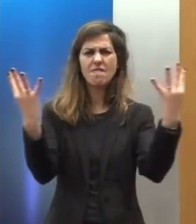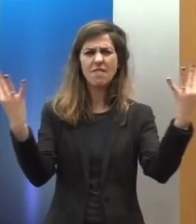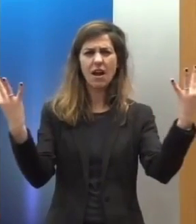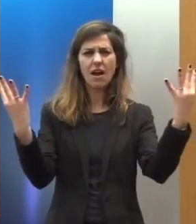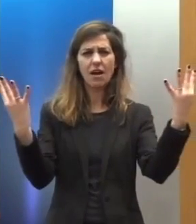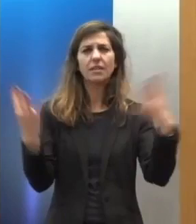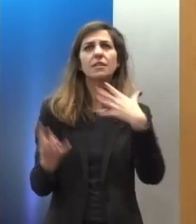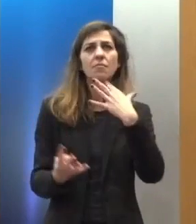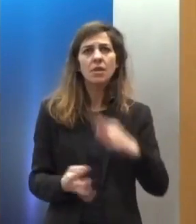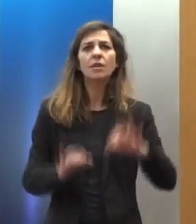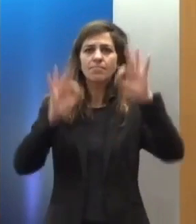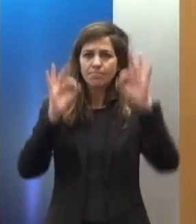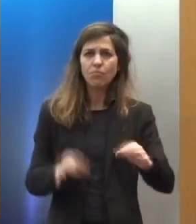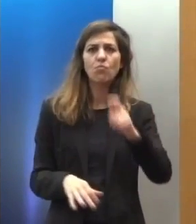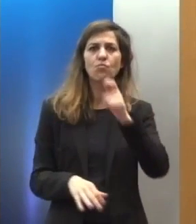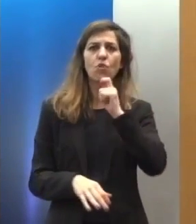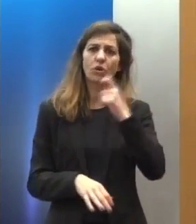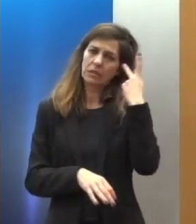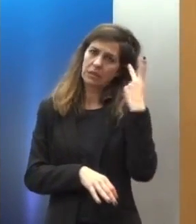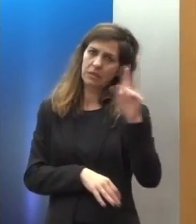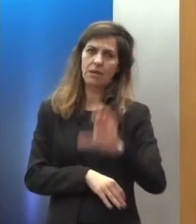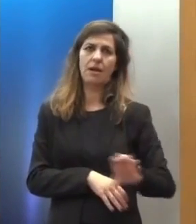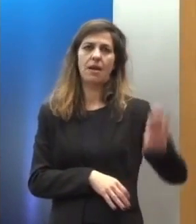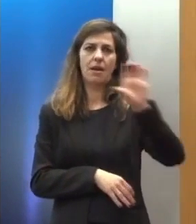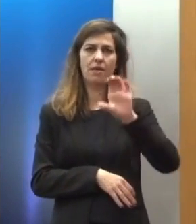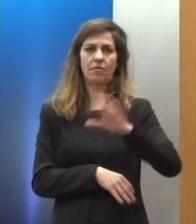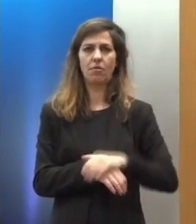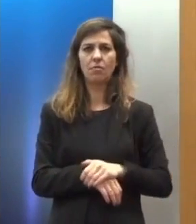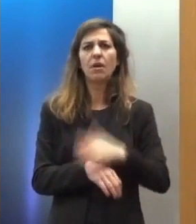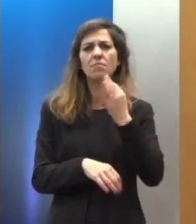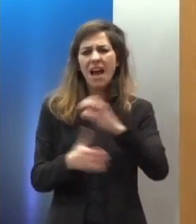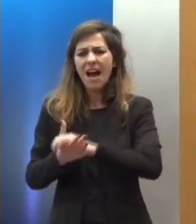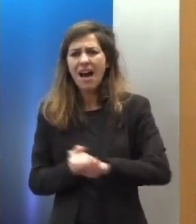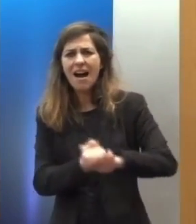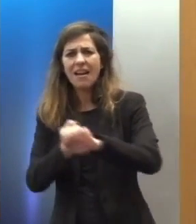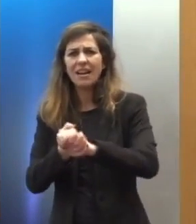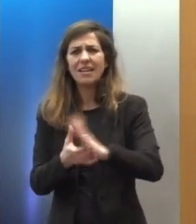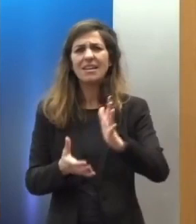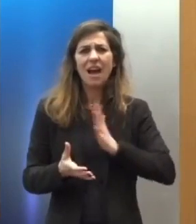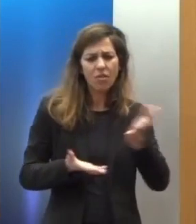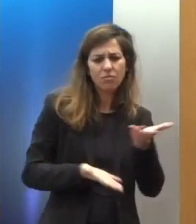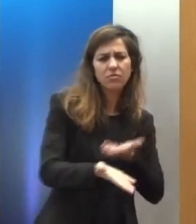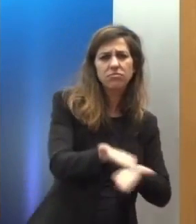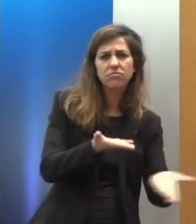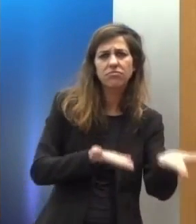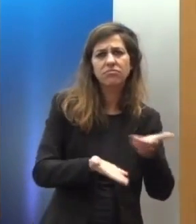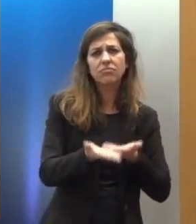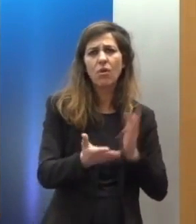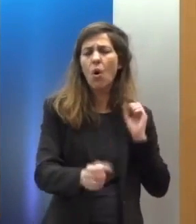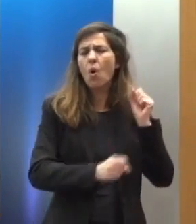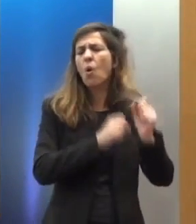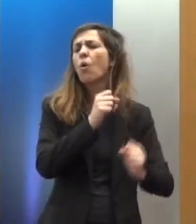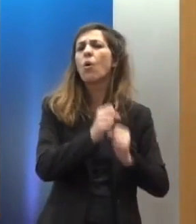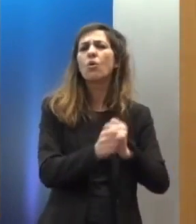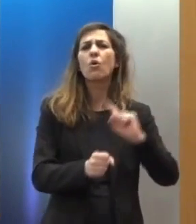επίσημη ευρωπαϊκή πολιτική. Η αλληλεγγύη και ο ανθρωπισμός, η μακρόχρονη και ισότιμη συνύπαρξη του